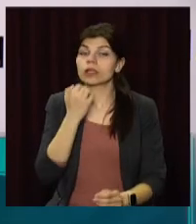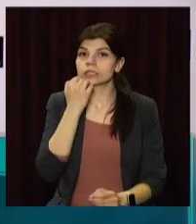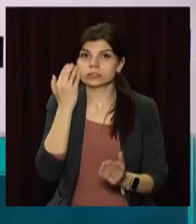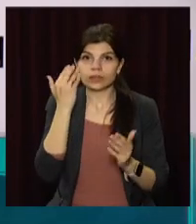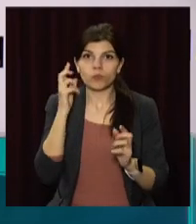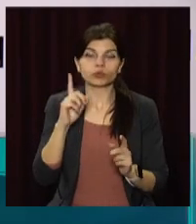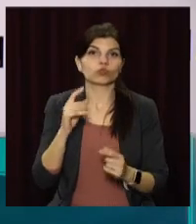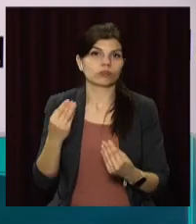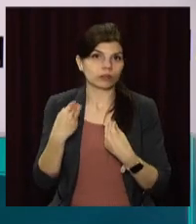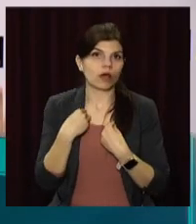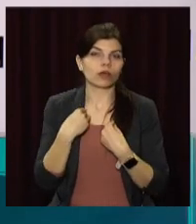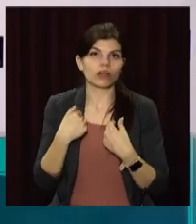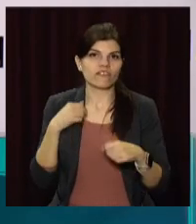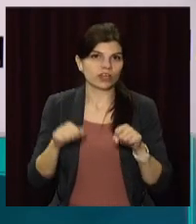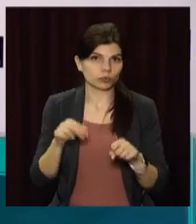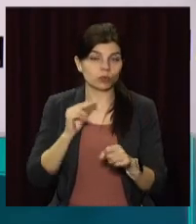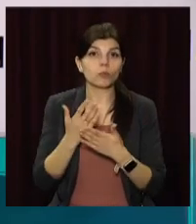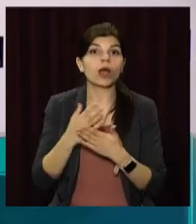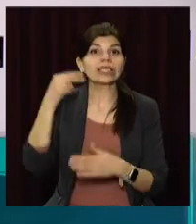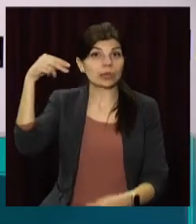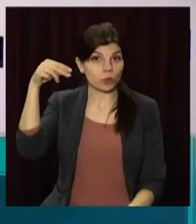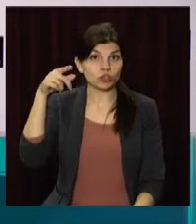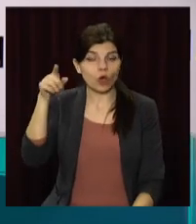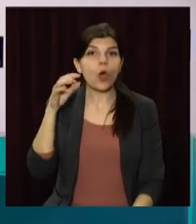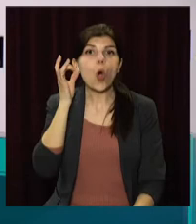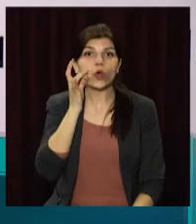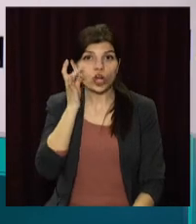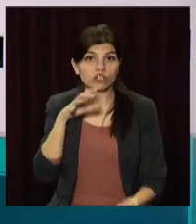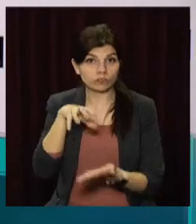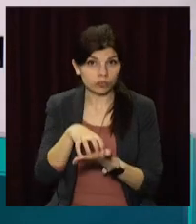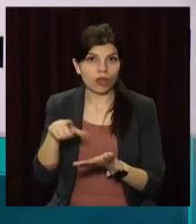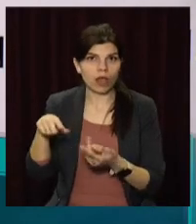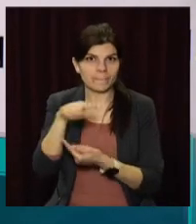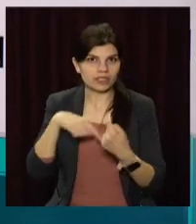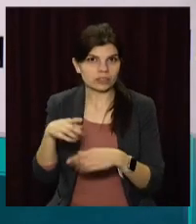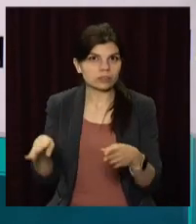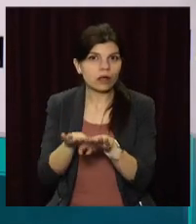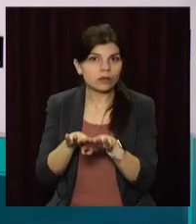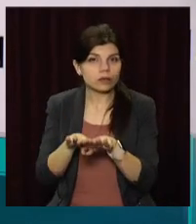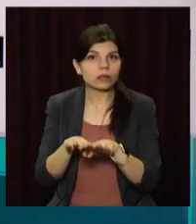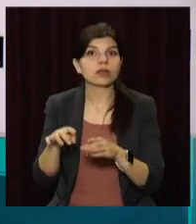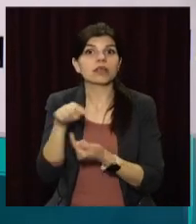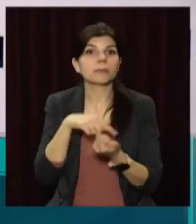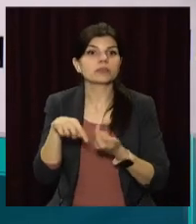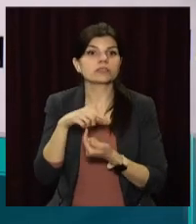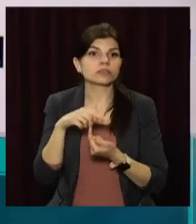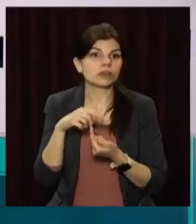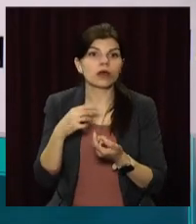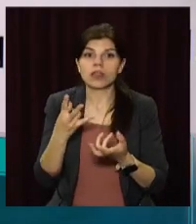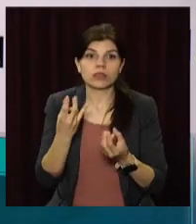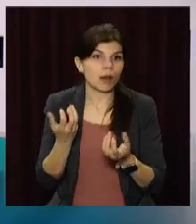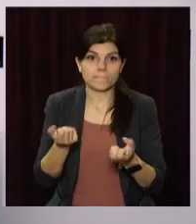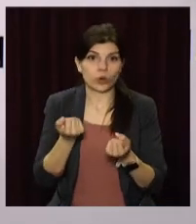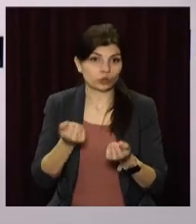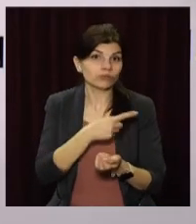Це не так, як в Запорож'ї. В Запорож'ї є оранжевая зона, а вони закрили бізнес. І в результаті бізнес не отримують,